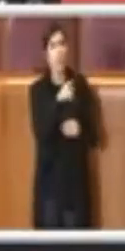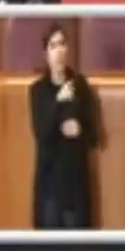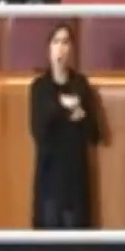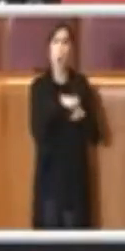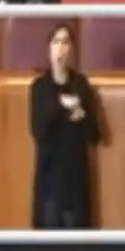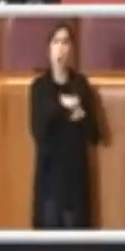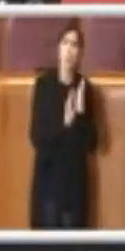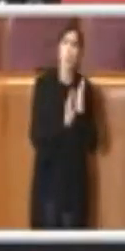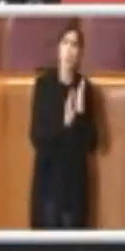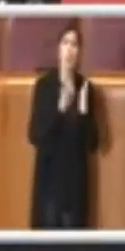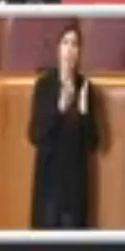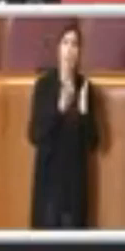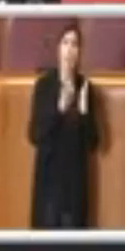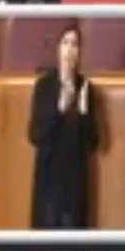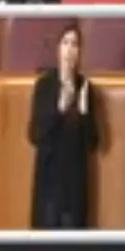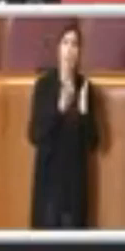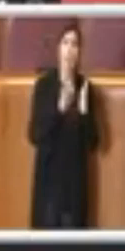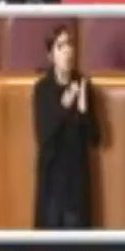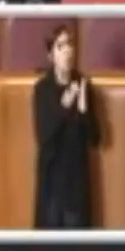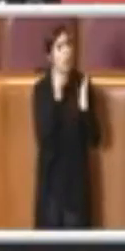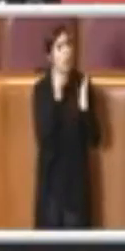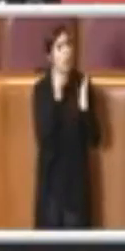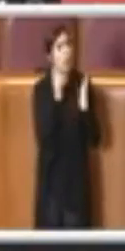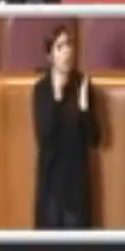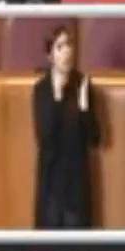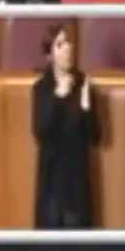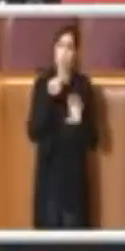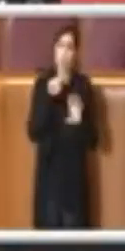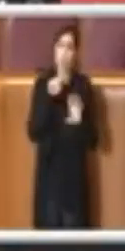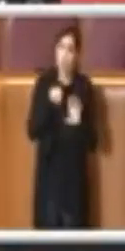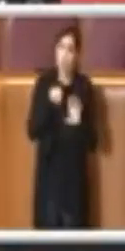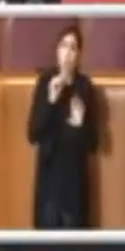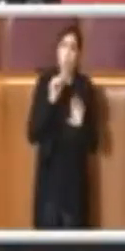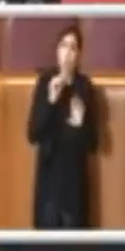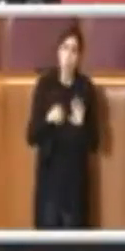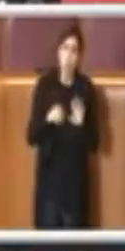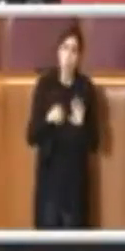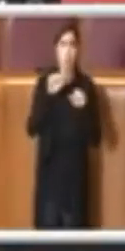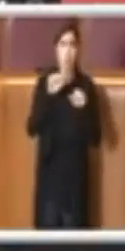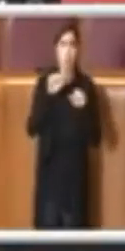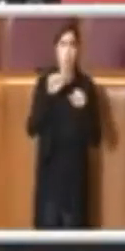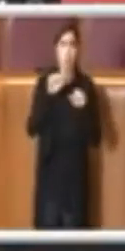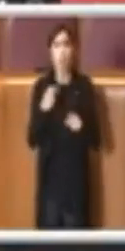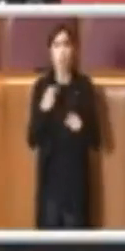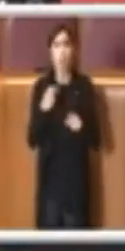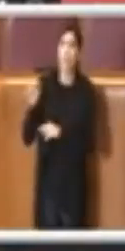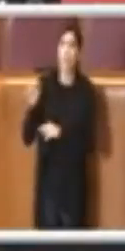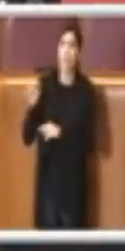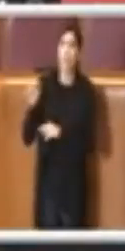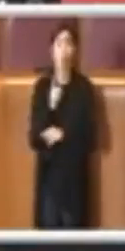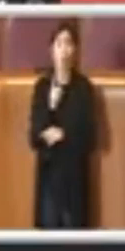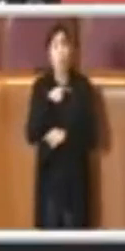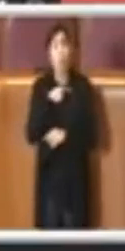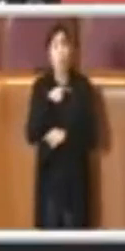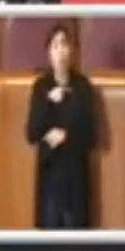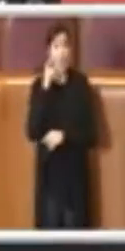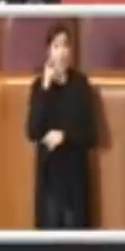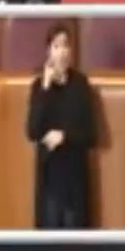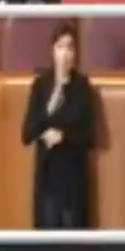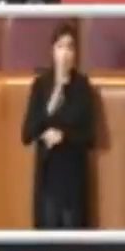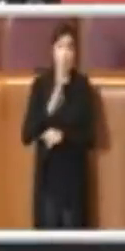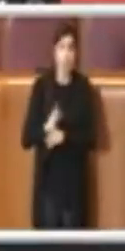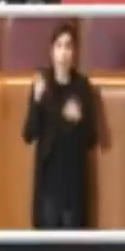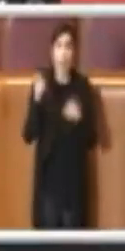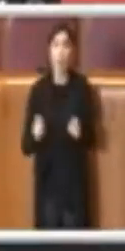chiusura di alcune attività rispetto ad altre, perché sappiamo che comunque una mappatura Covid a